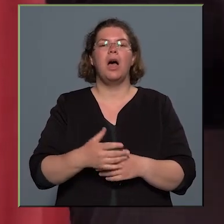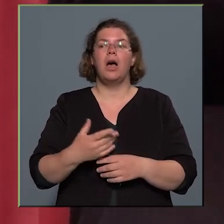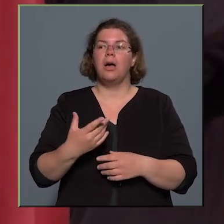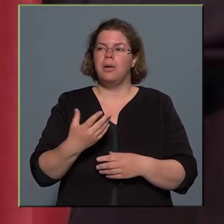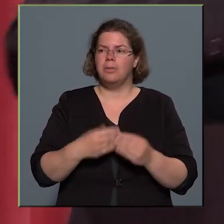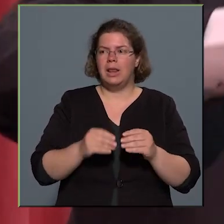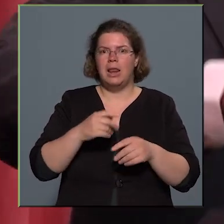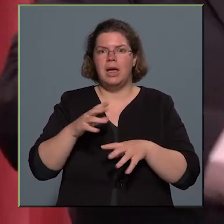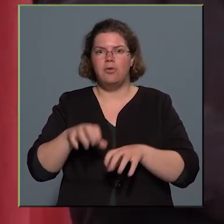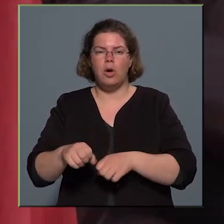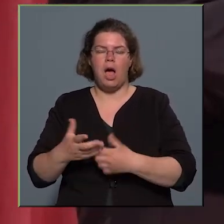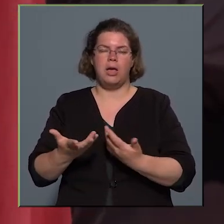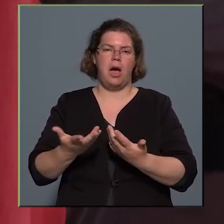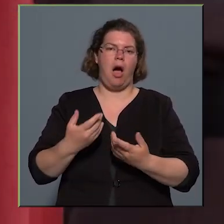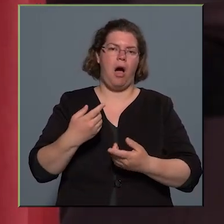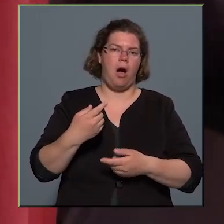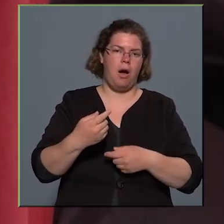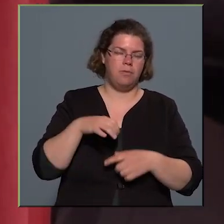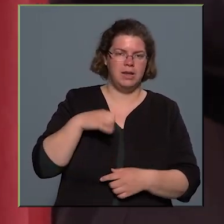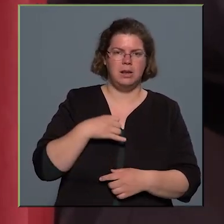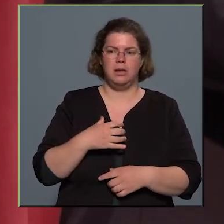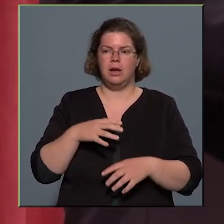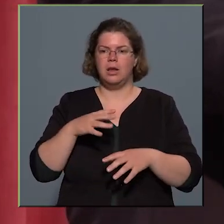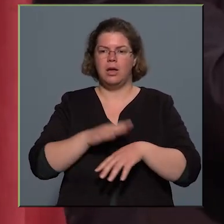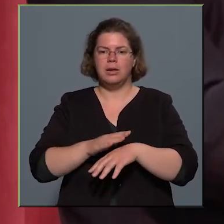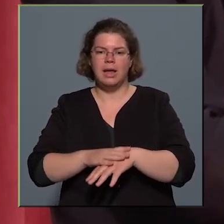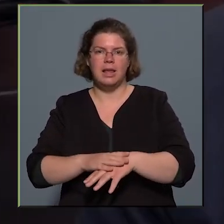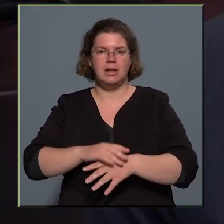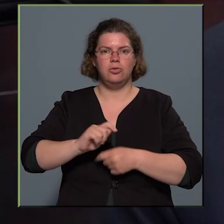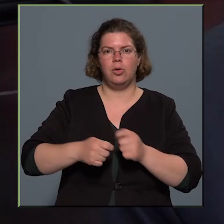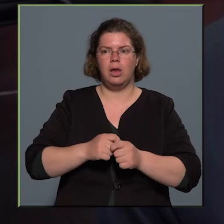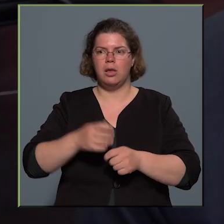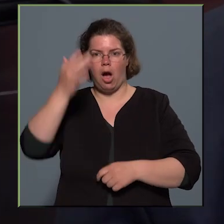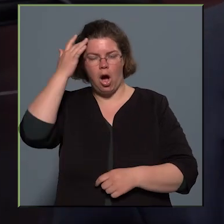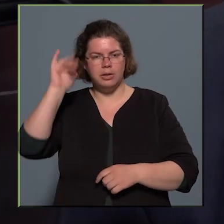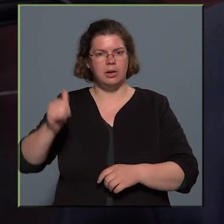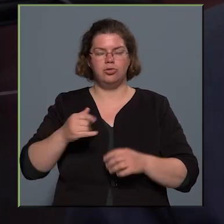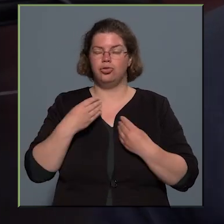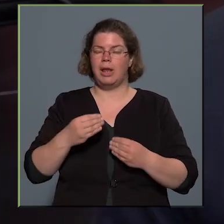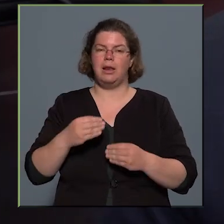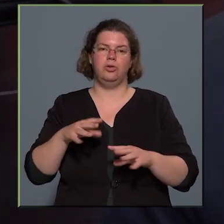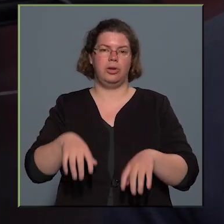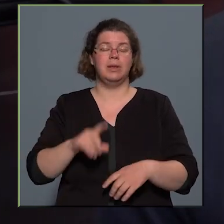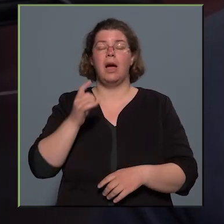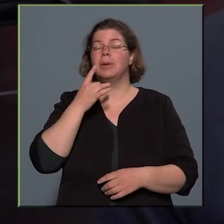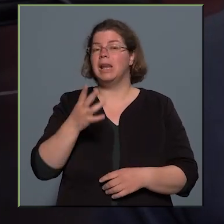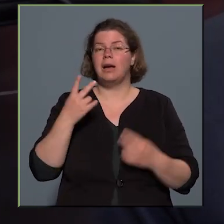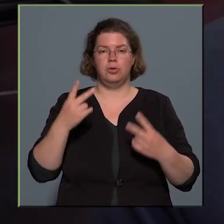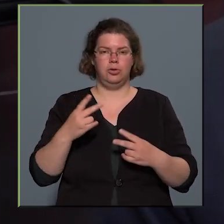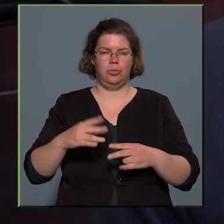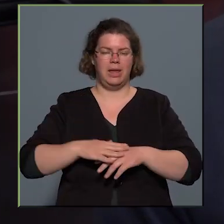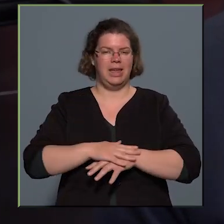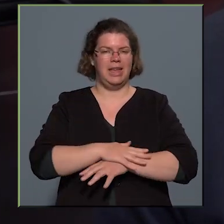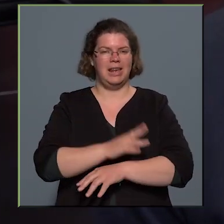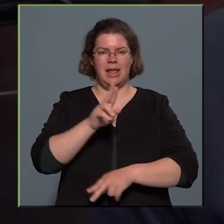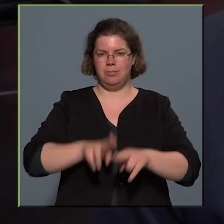ugye a kezüket is mozgatják többnyire a hangszereknél, tehát az agy számára is egy csodálatos tevékenység, de ami a legfontosabb, hogy az érzelmeknek a